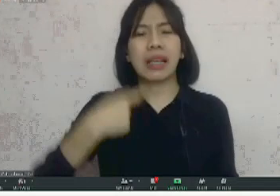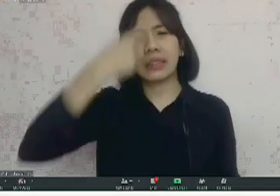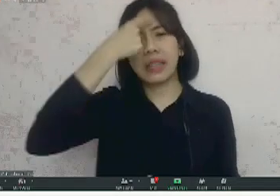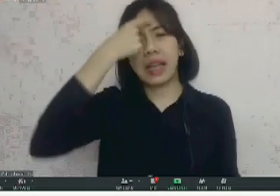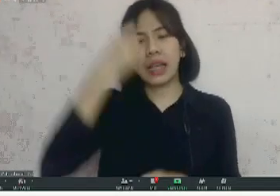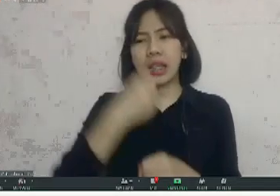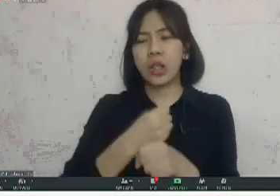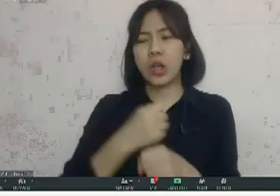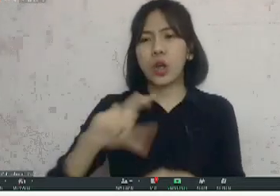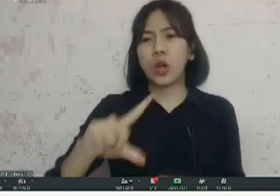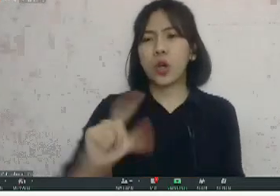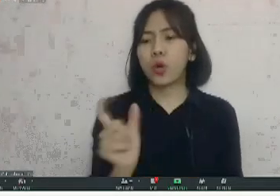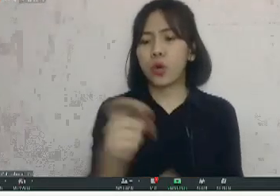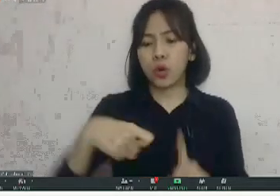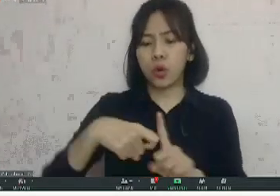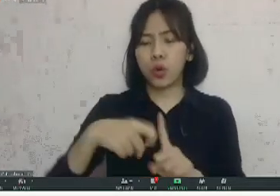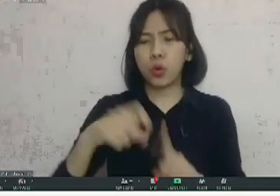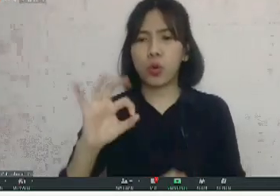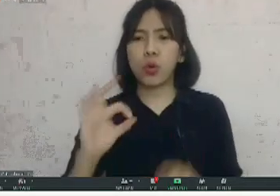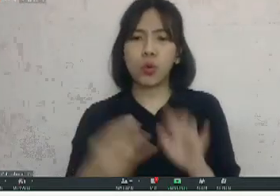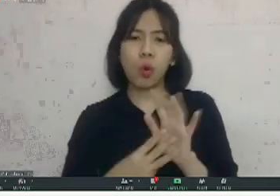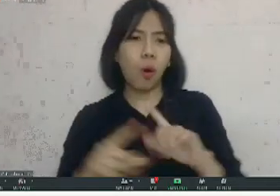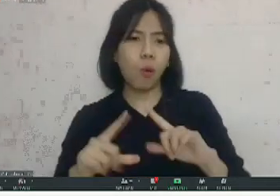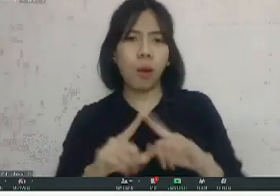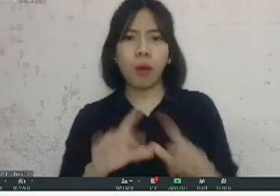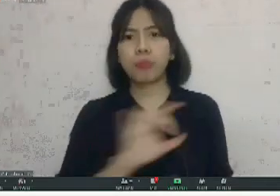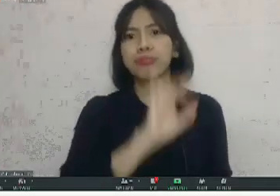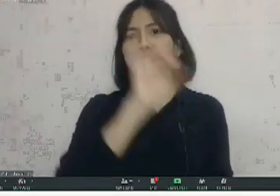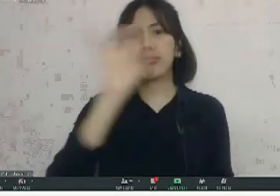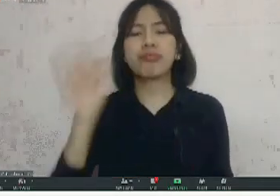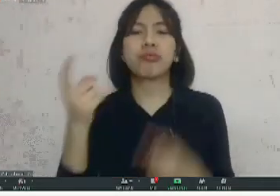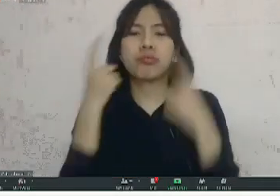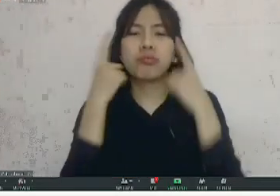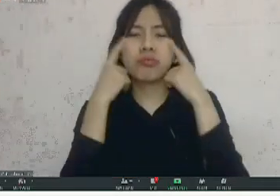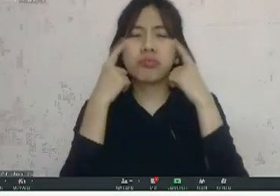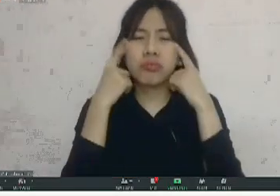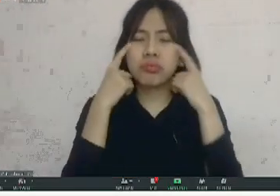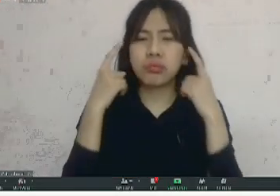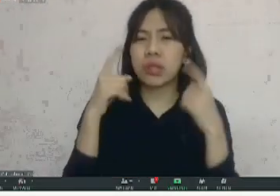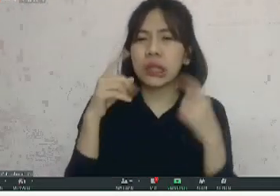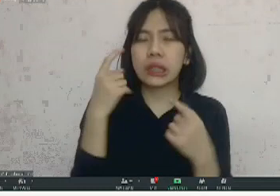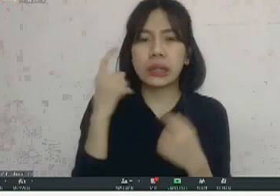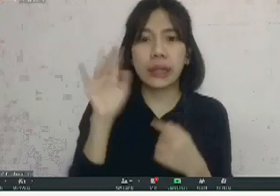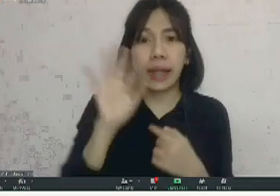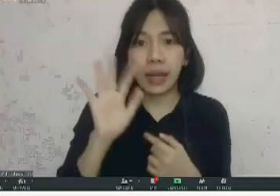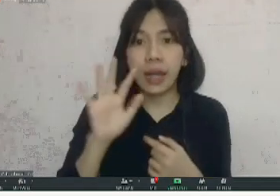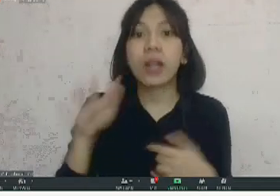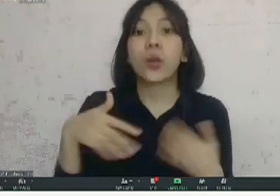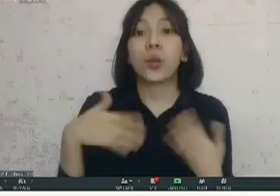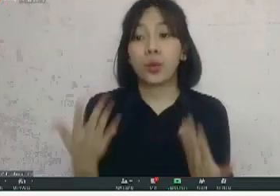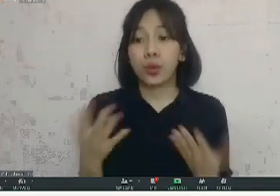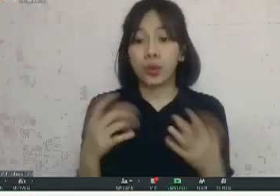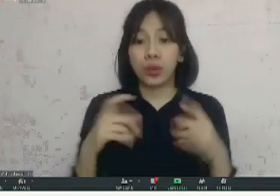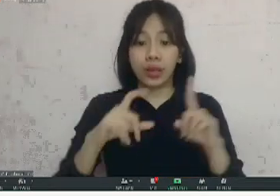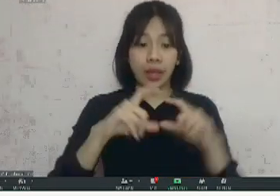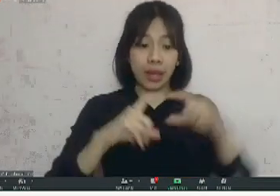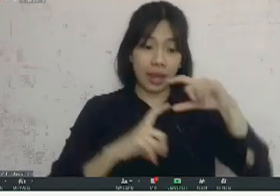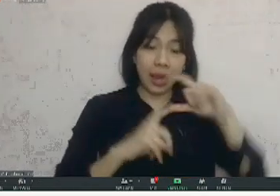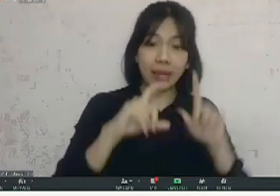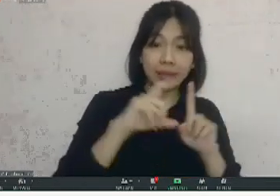dan lain-lain lah ya berkolaborasi di habis itu jadi saya semenjak SD, SMP,